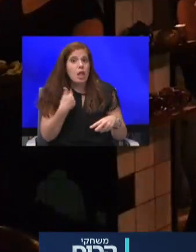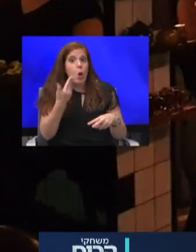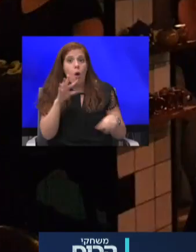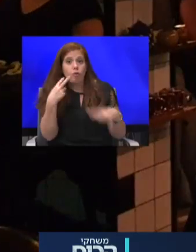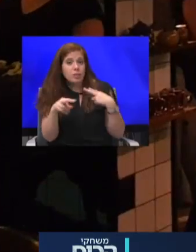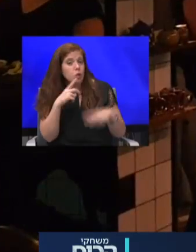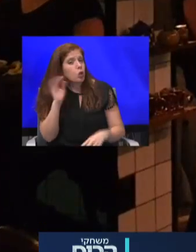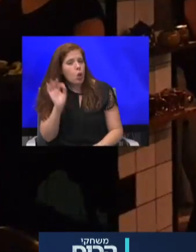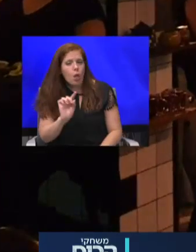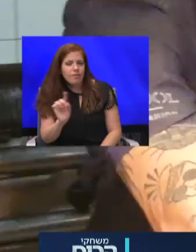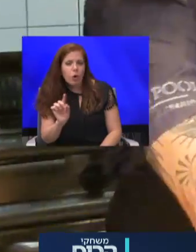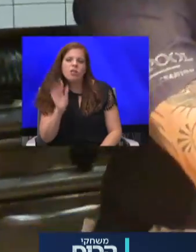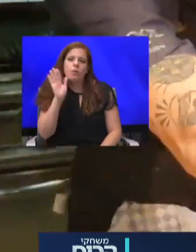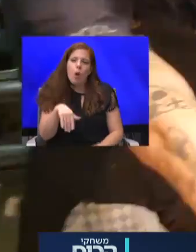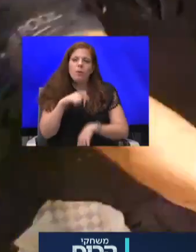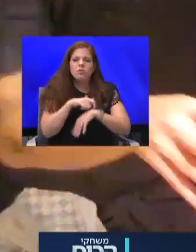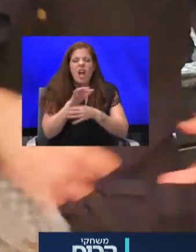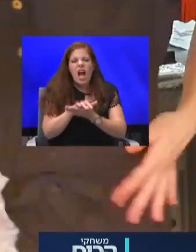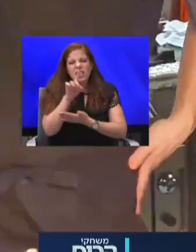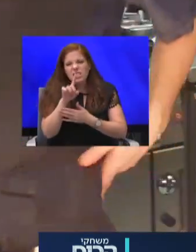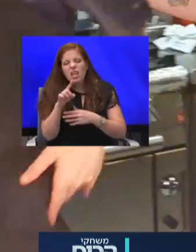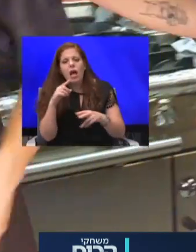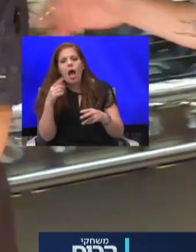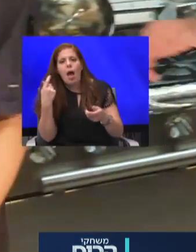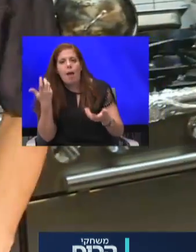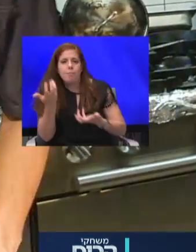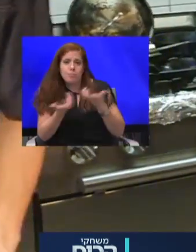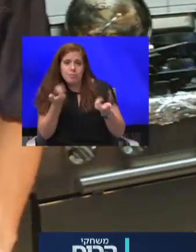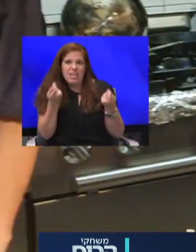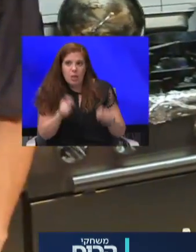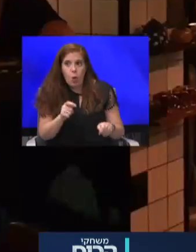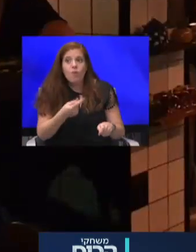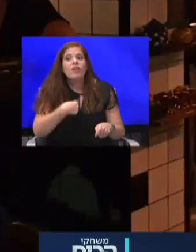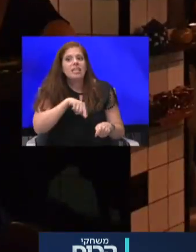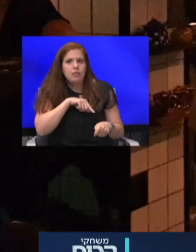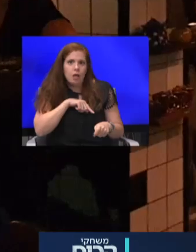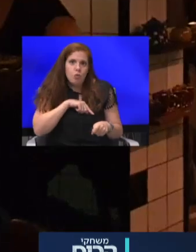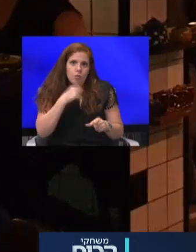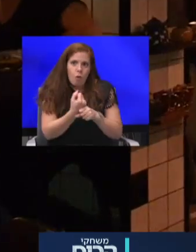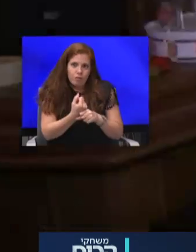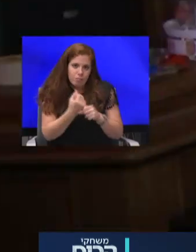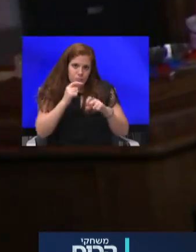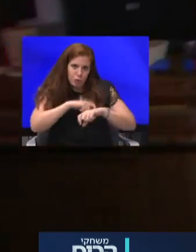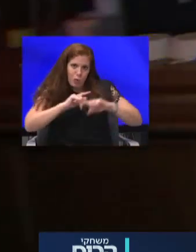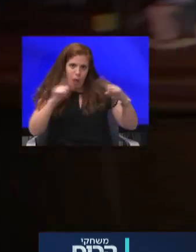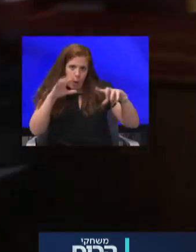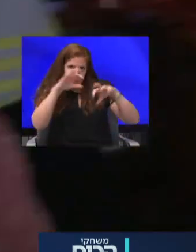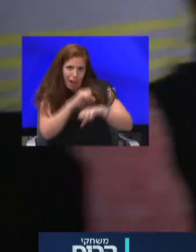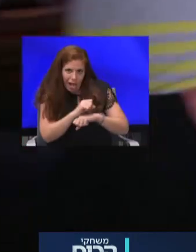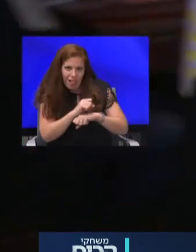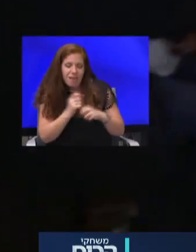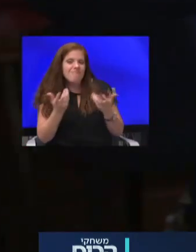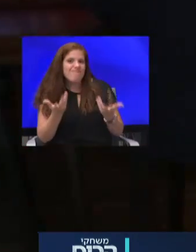בשעה 11, הוא מטבח כבר סגור, אבל אצלנו אנחנו ניט קיצ'ן, ואנחנו קצת פועלים בשעות אחרות משאר המסעדות הגרמניות פה.